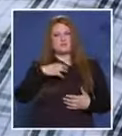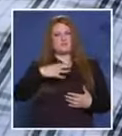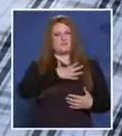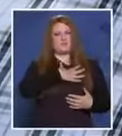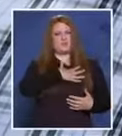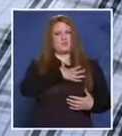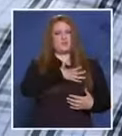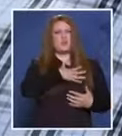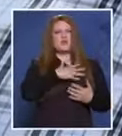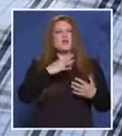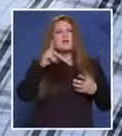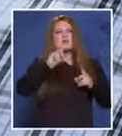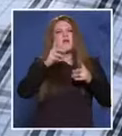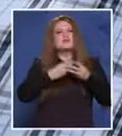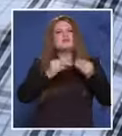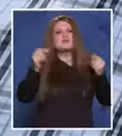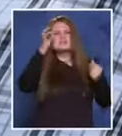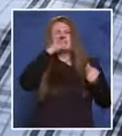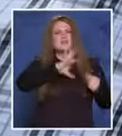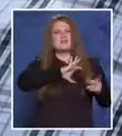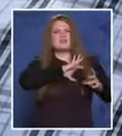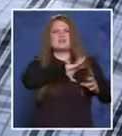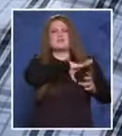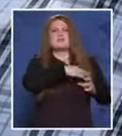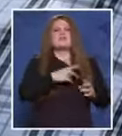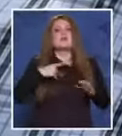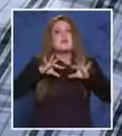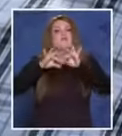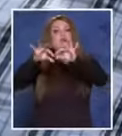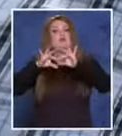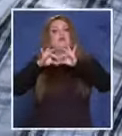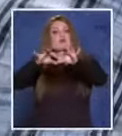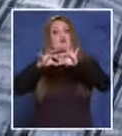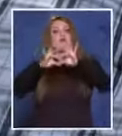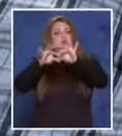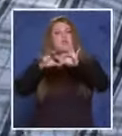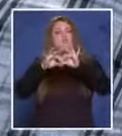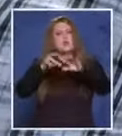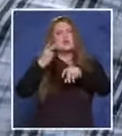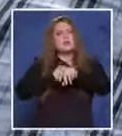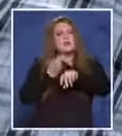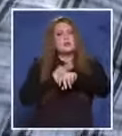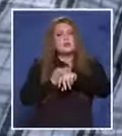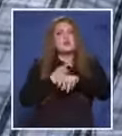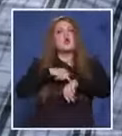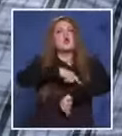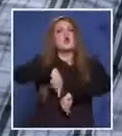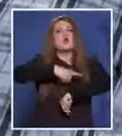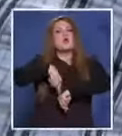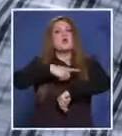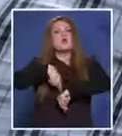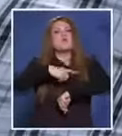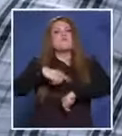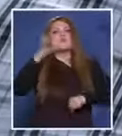не бяха изчезнали след третия ден. Водих го три пъти на гавро, път съйдем е лекар. Колко време са си динните и си